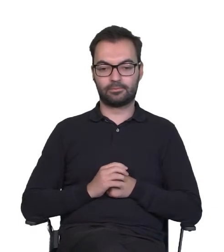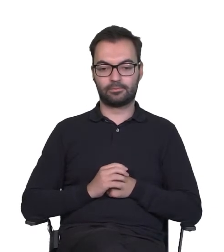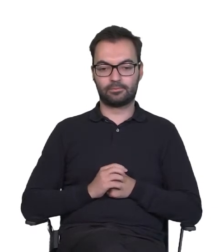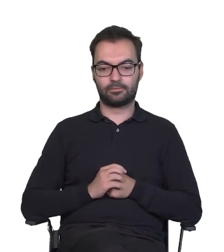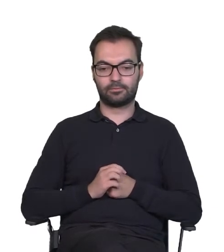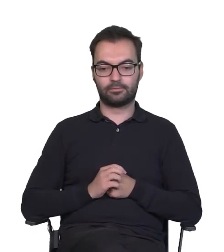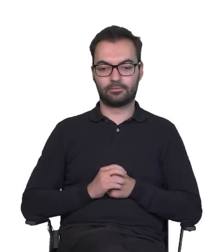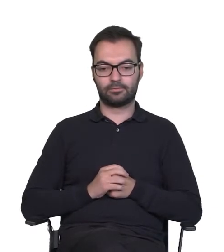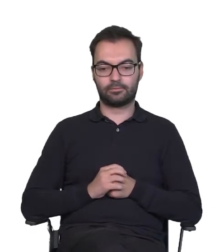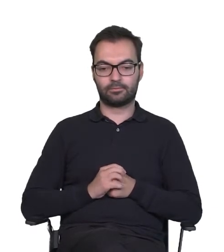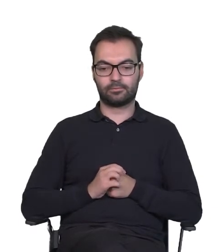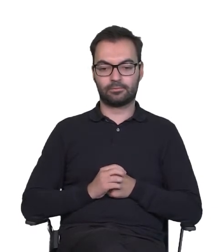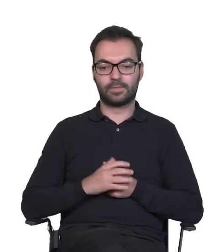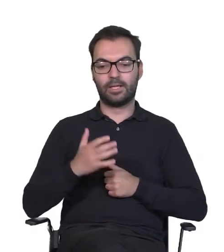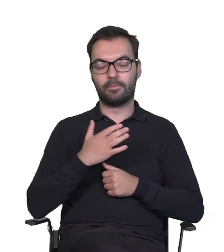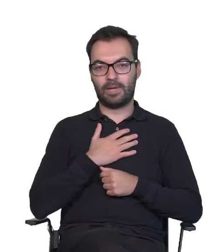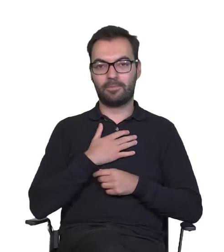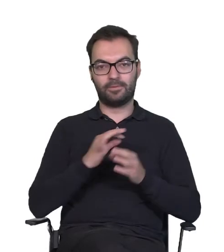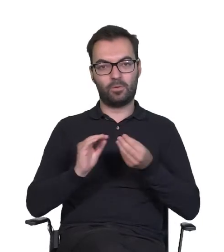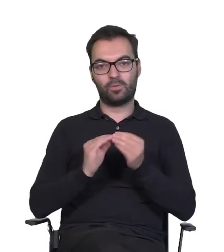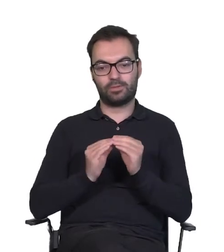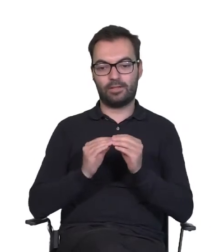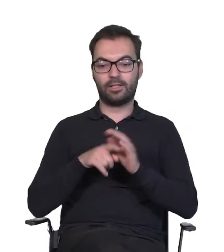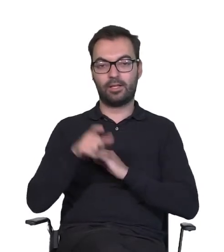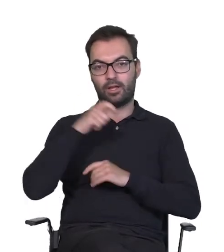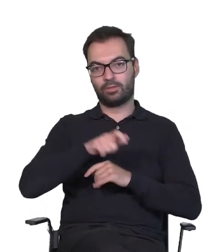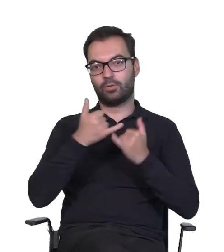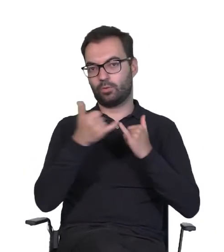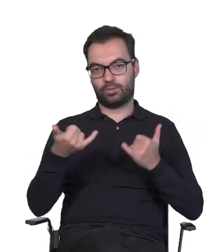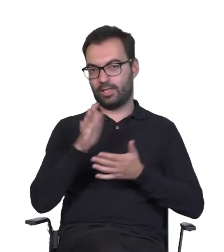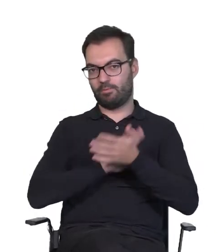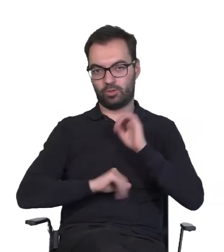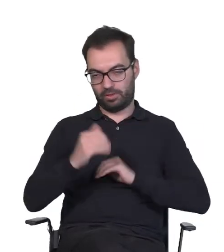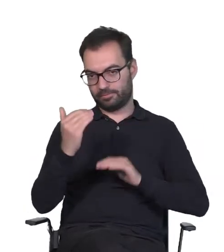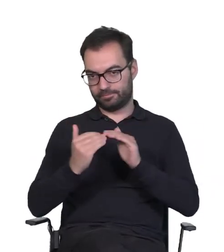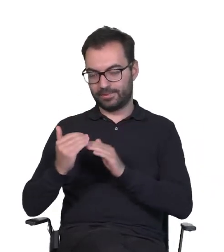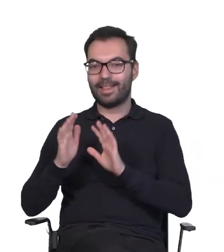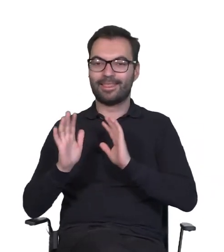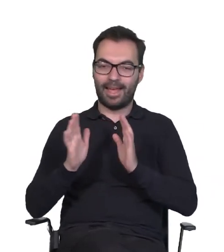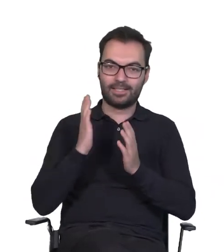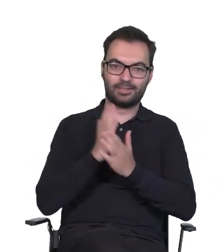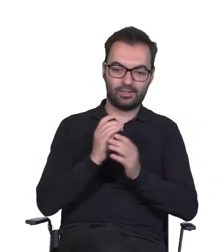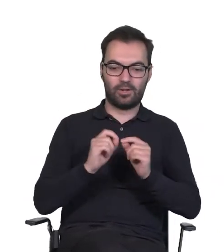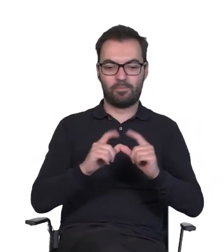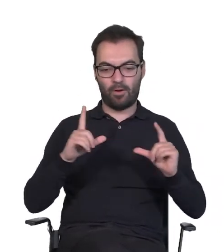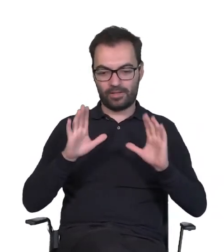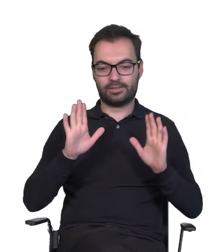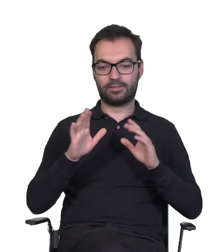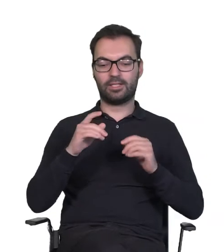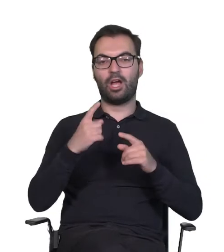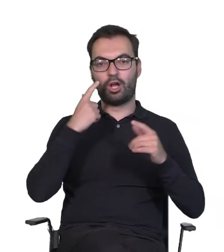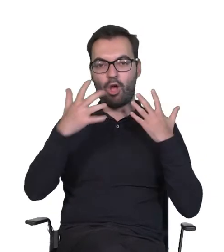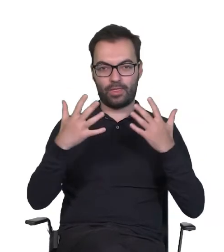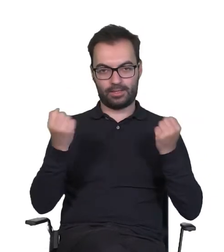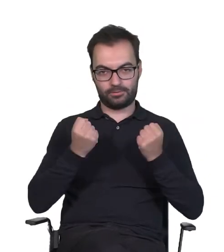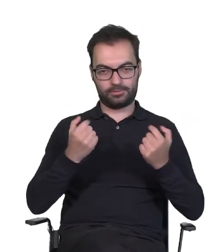Mamy także ustawienia dla osób z różnymi niepełnosprawnościami. Na razie jest to tylko powiększenie i wysoki kontrast.